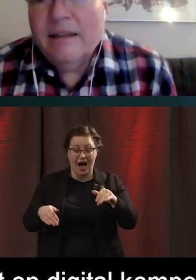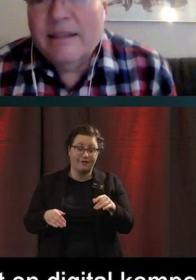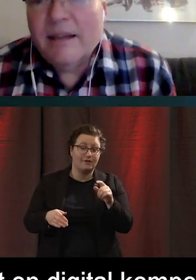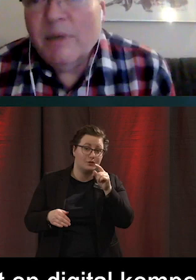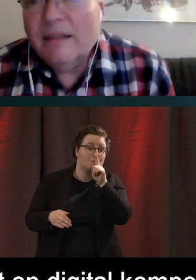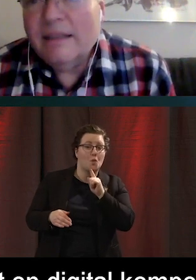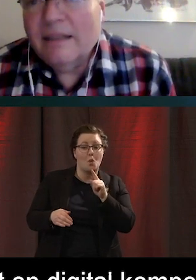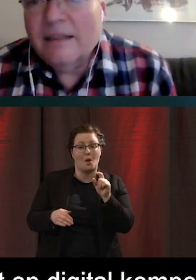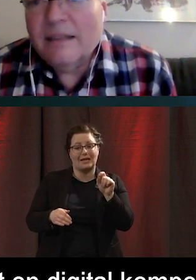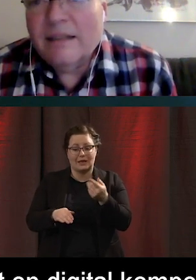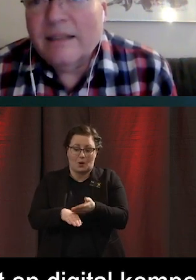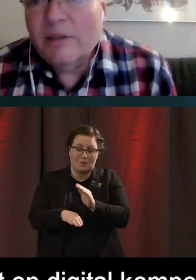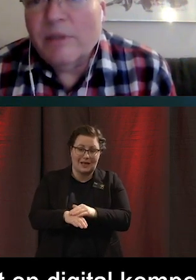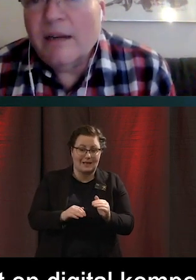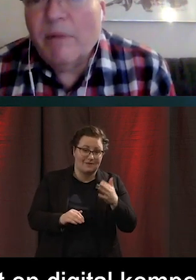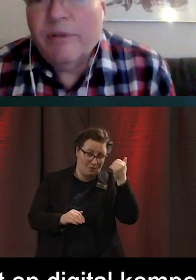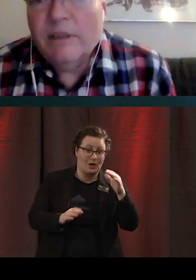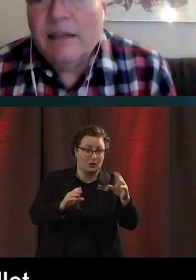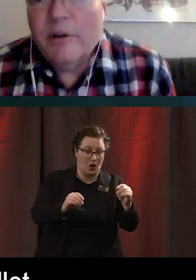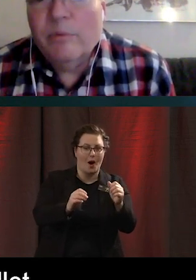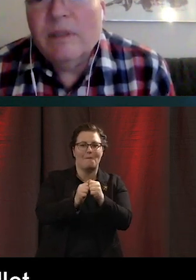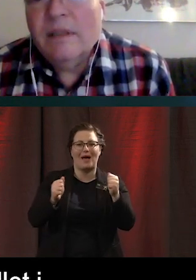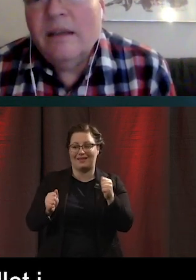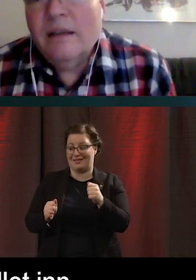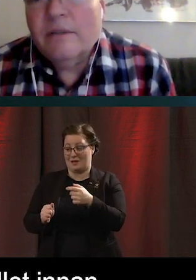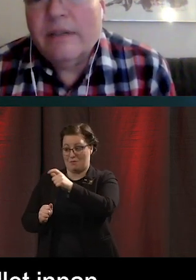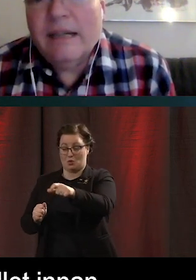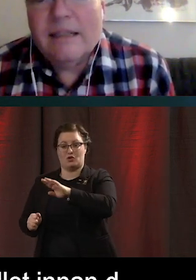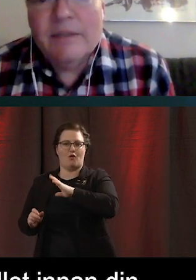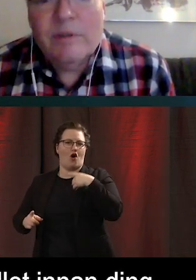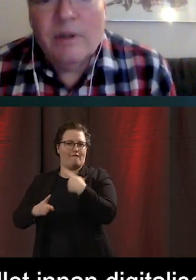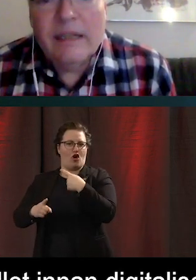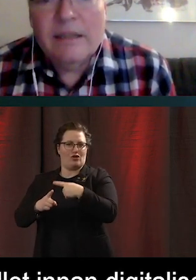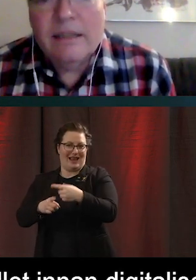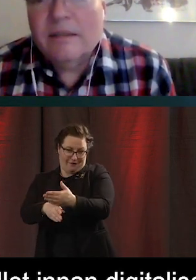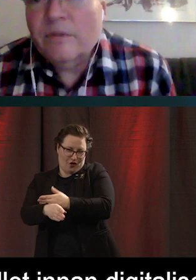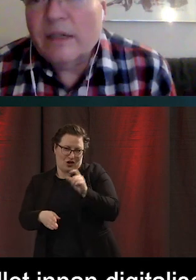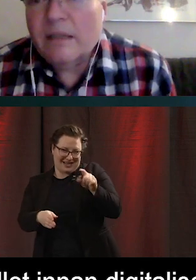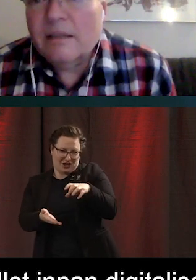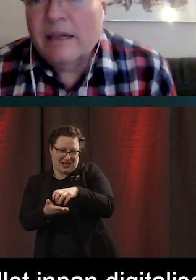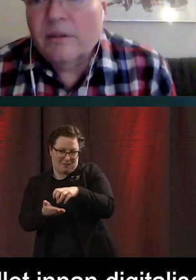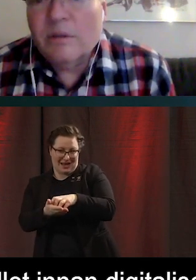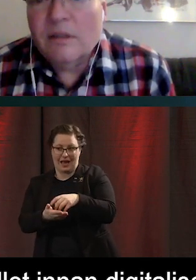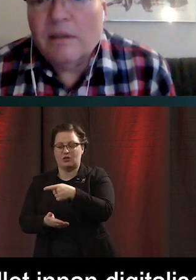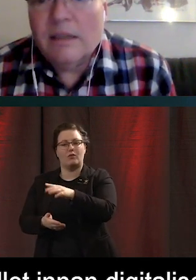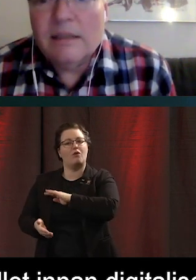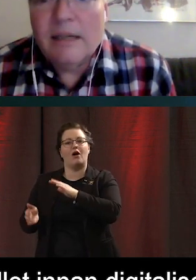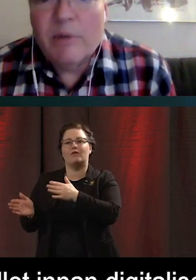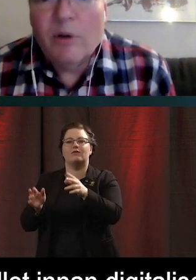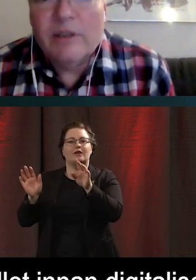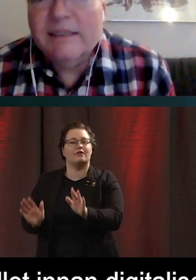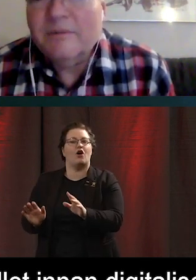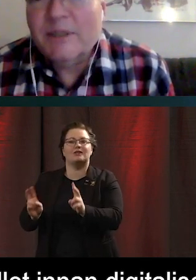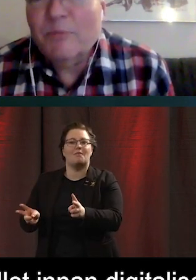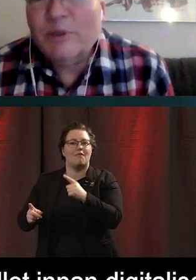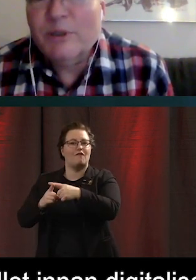samhället innan digitalisering. De har samma fördelar nu. Så relativt så har ingenting faktiskt hänt. Utan alla